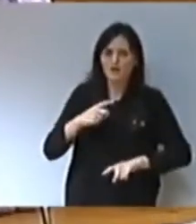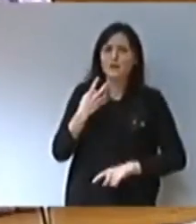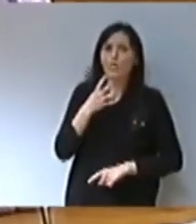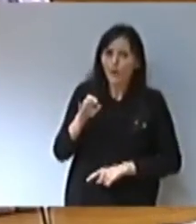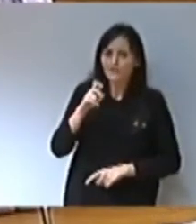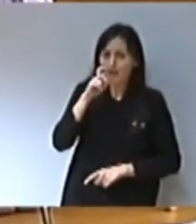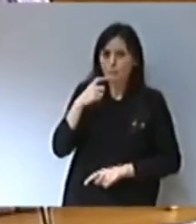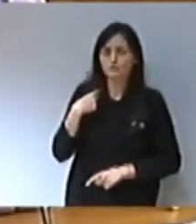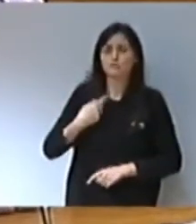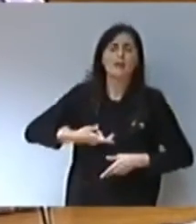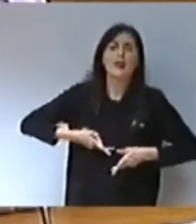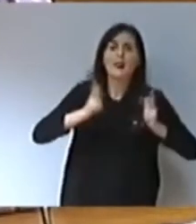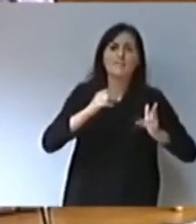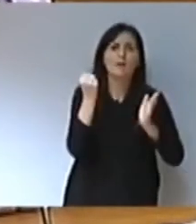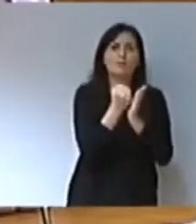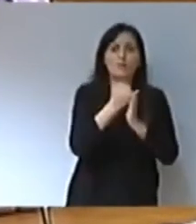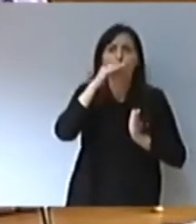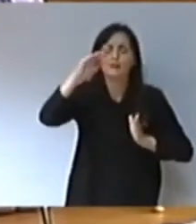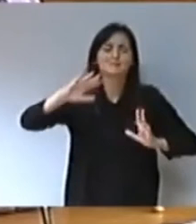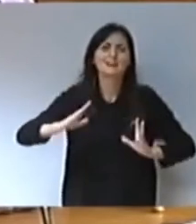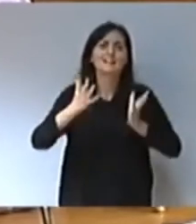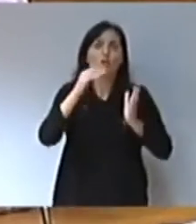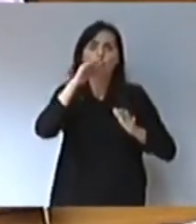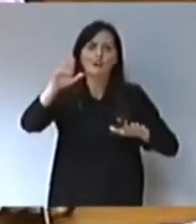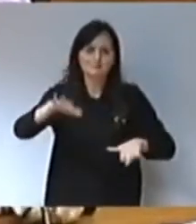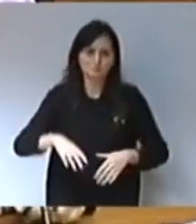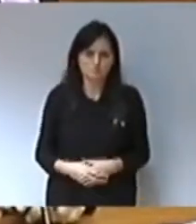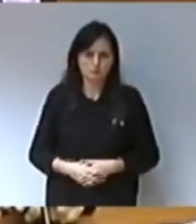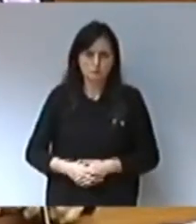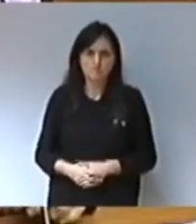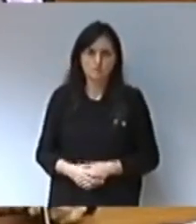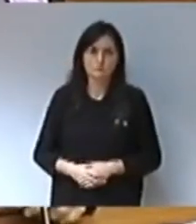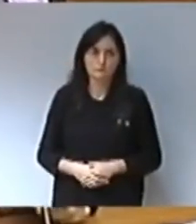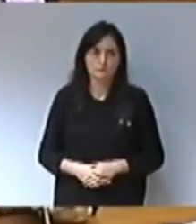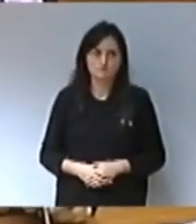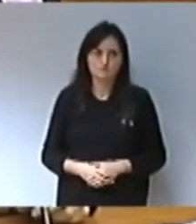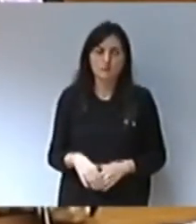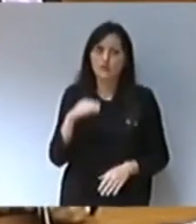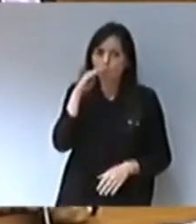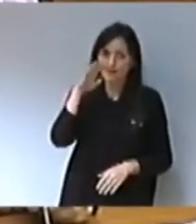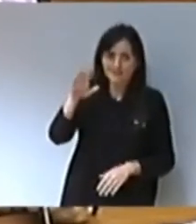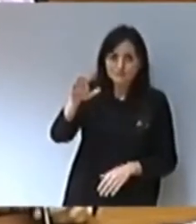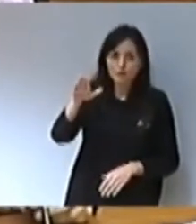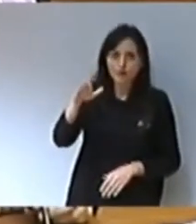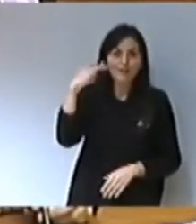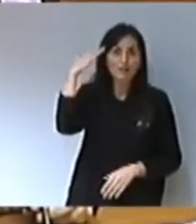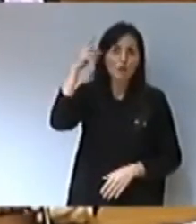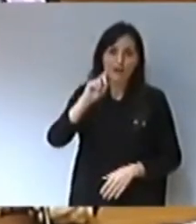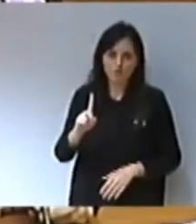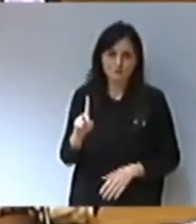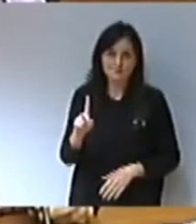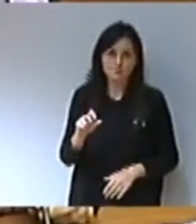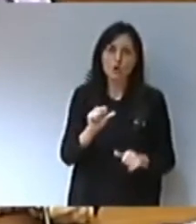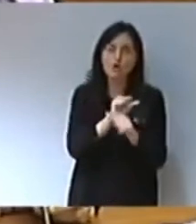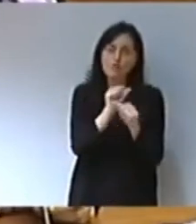'impunitat de símbols franquisme i d'exaltació del franquisme. I el franquisme no és una ideologia, és una